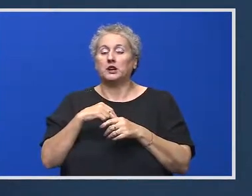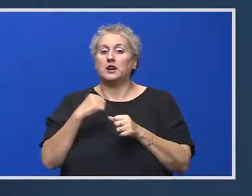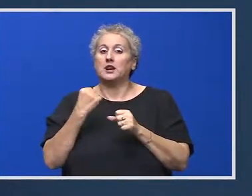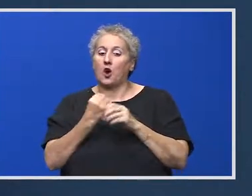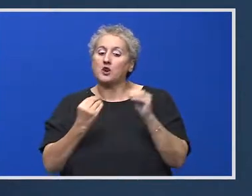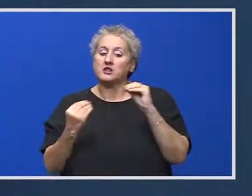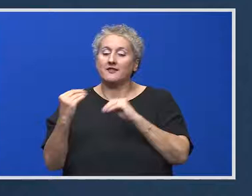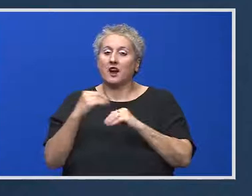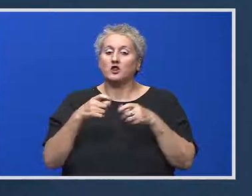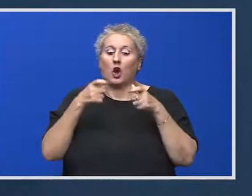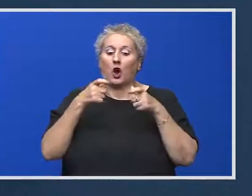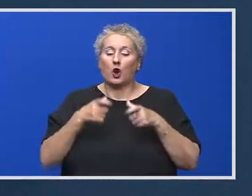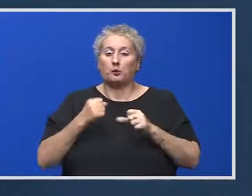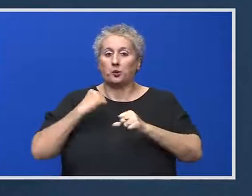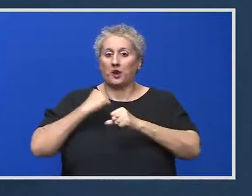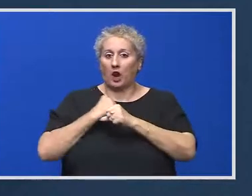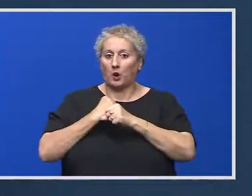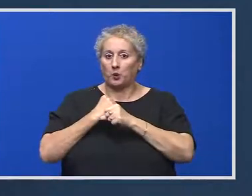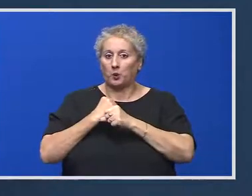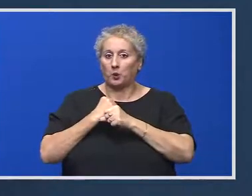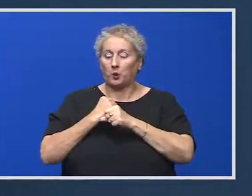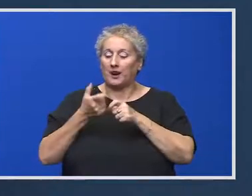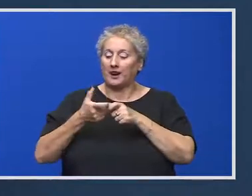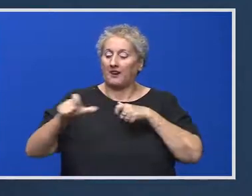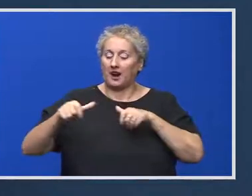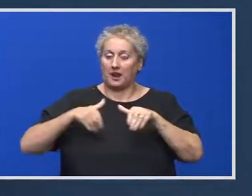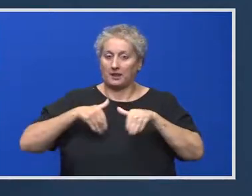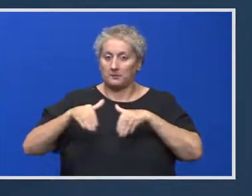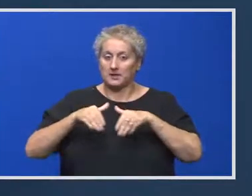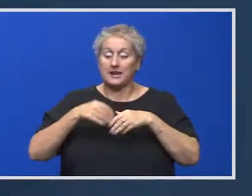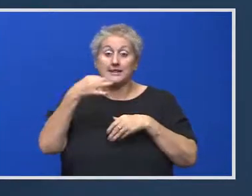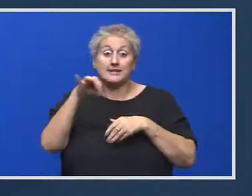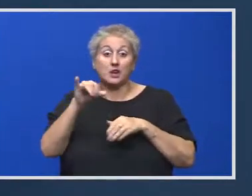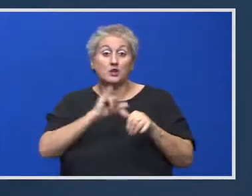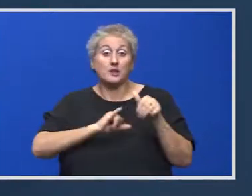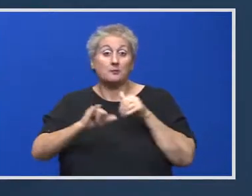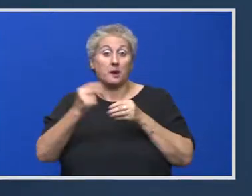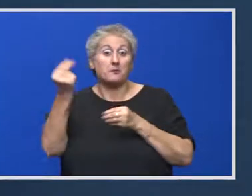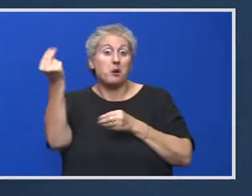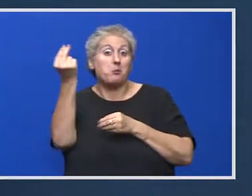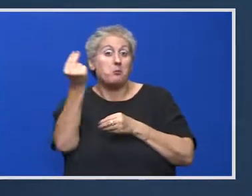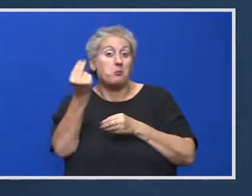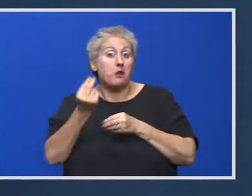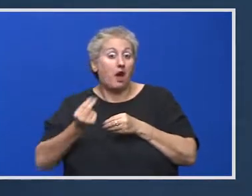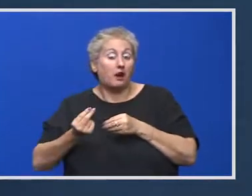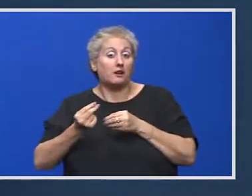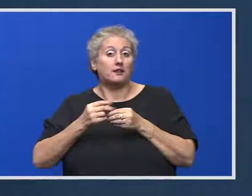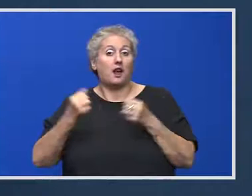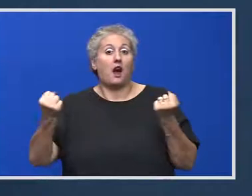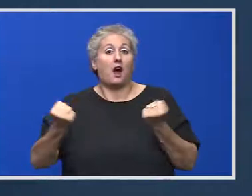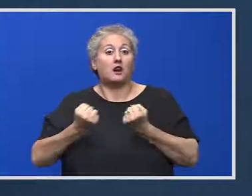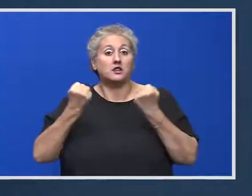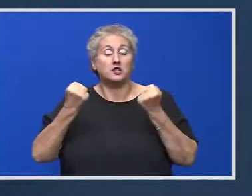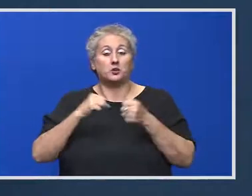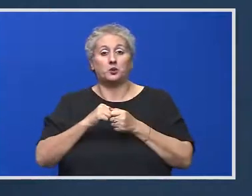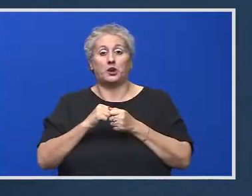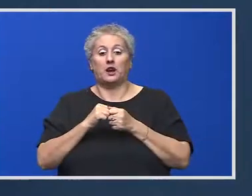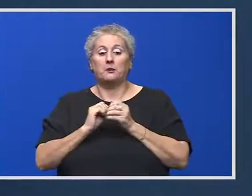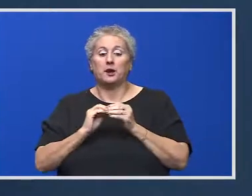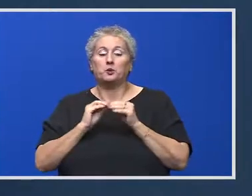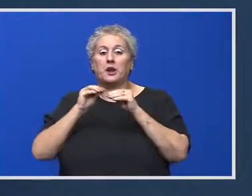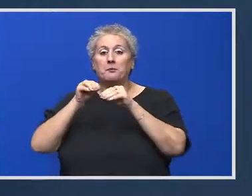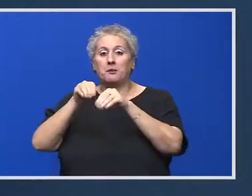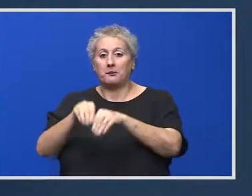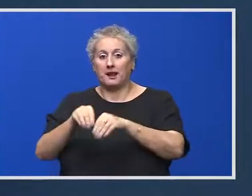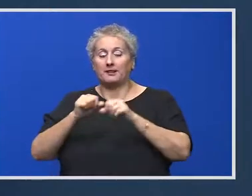constitui grupul de lucru interministerial. Zece septembrie va fi planul de acțiune pentru implementare